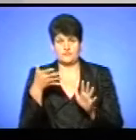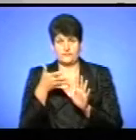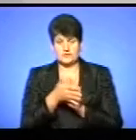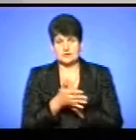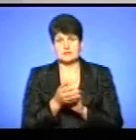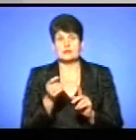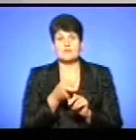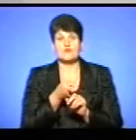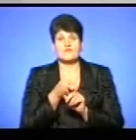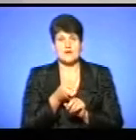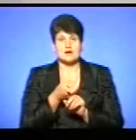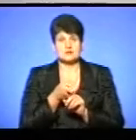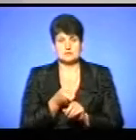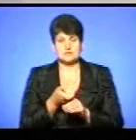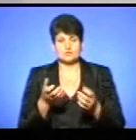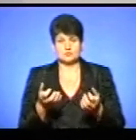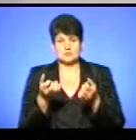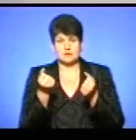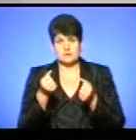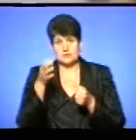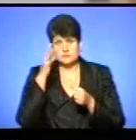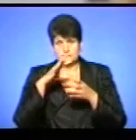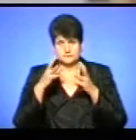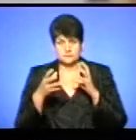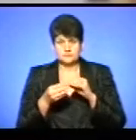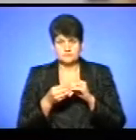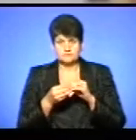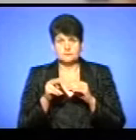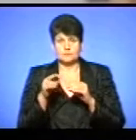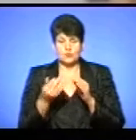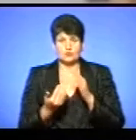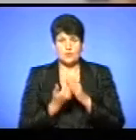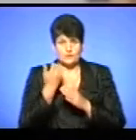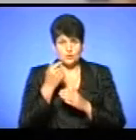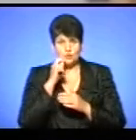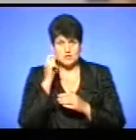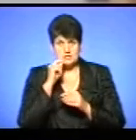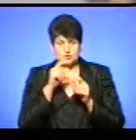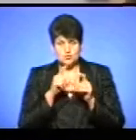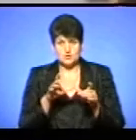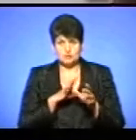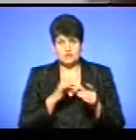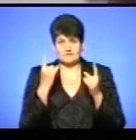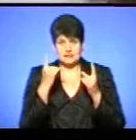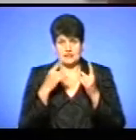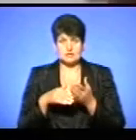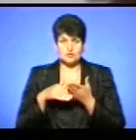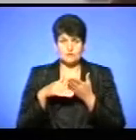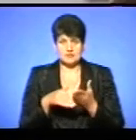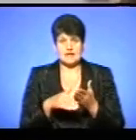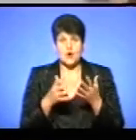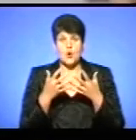які пов'язані з утриманням освіти в цілому. По новій українській школі пішла велика субвенція на